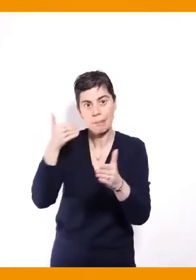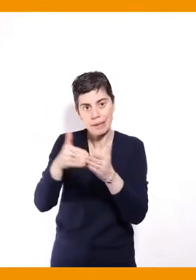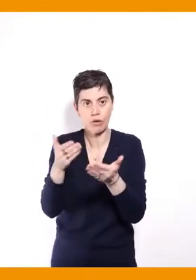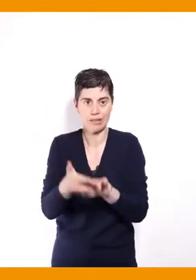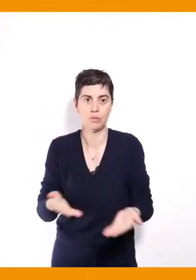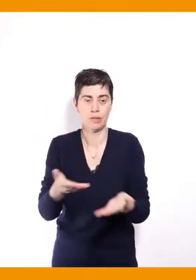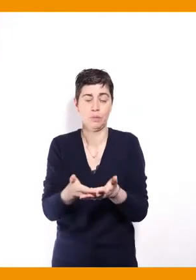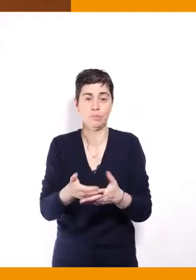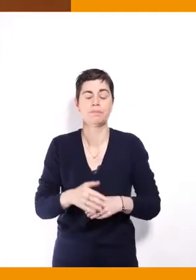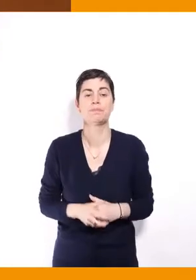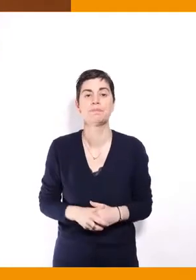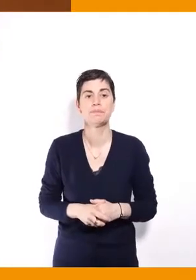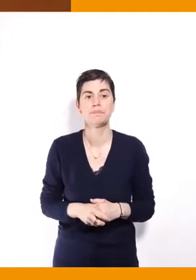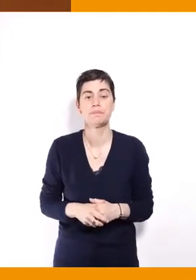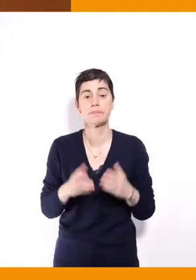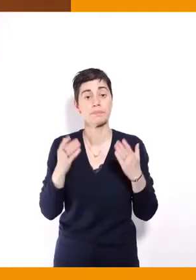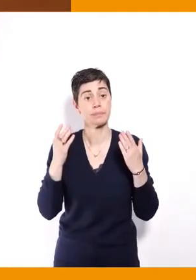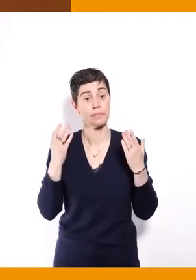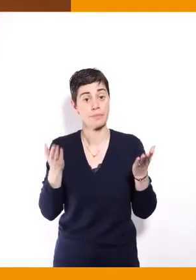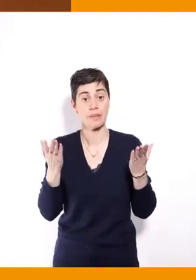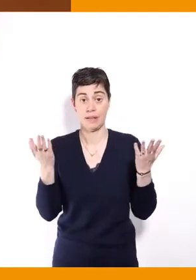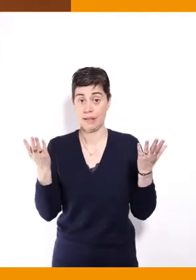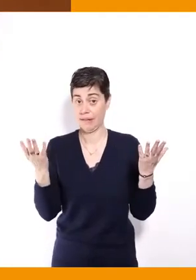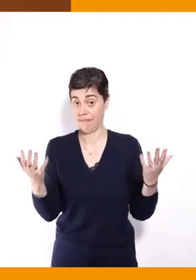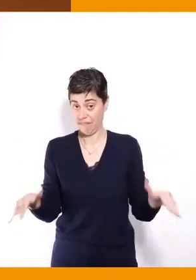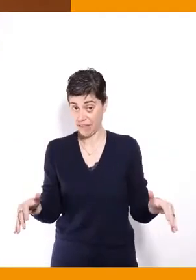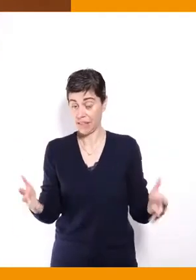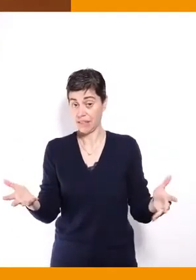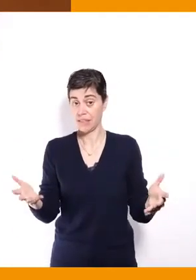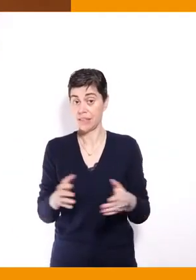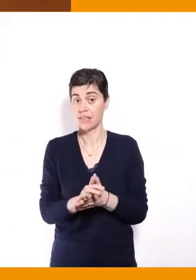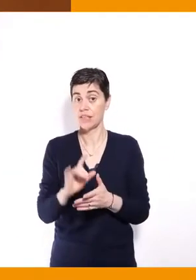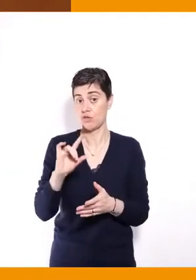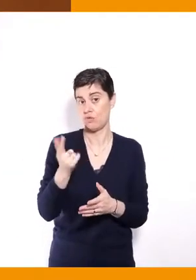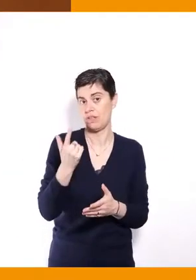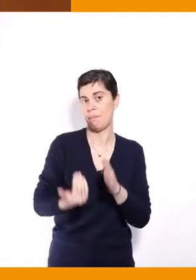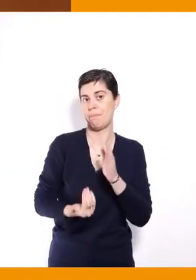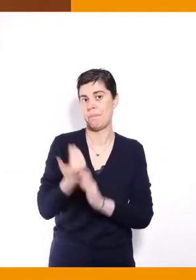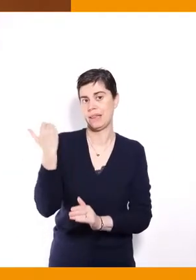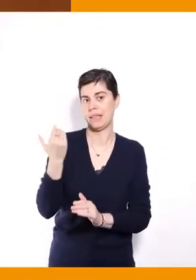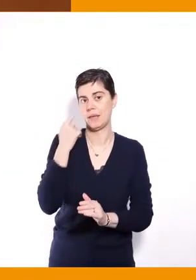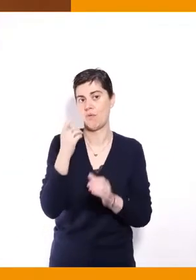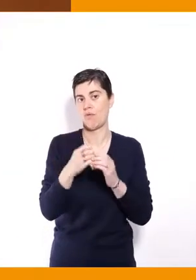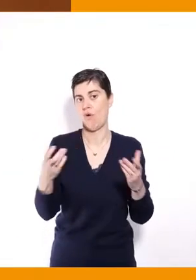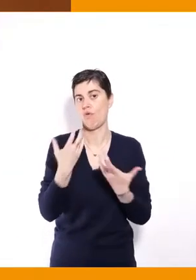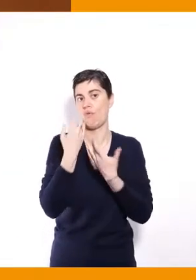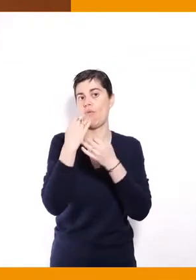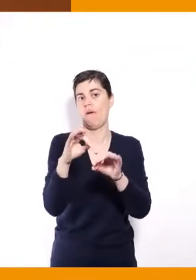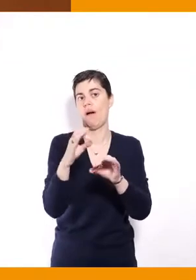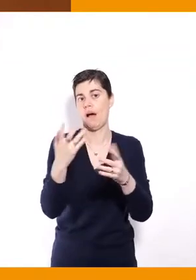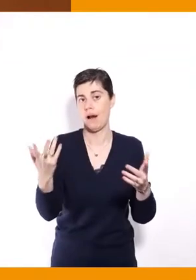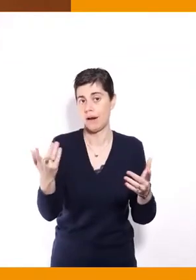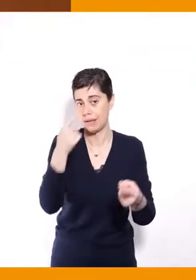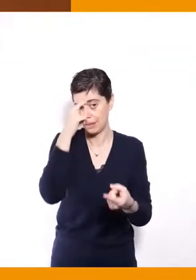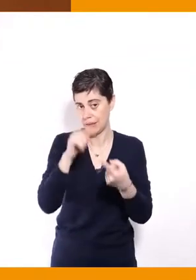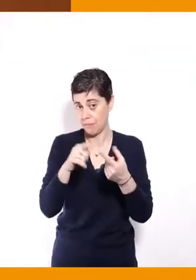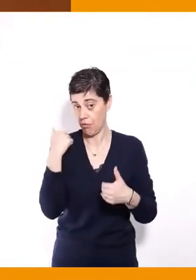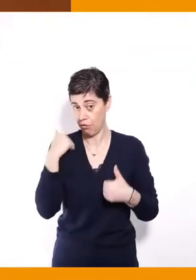Nous avons fini maintenant cette deuxième matinée du grand oral du handicap.